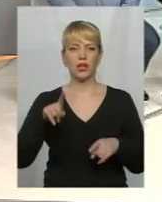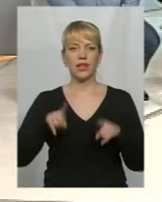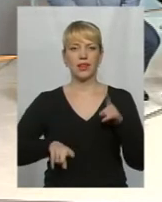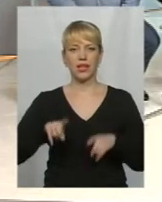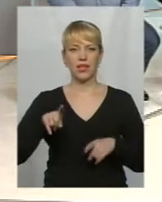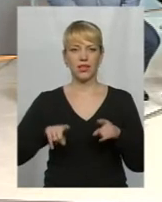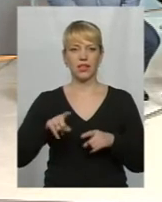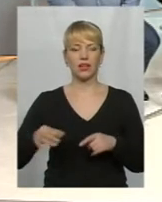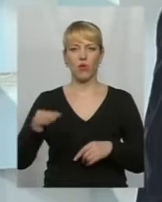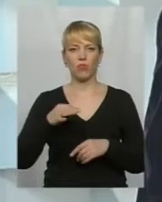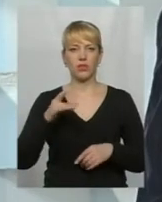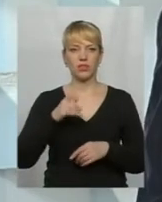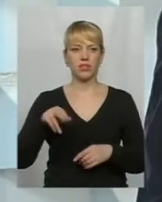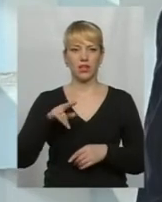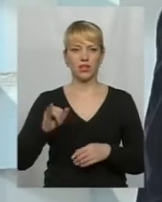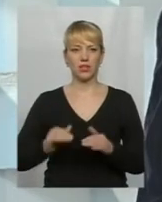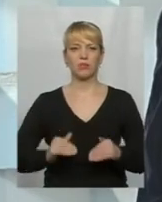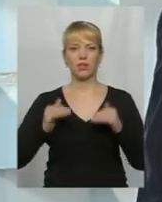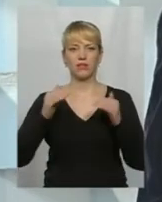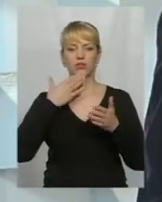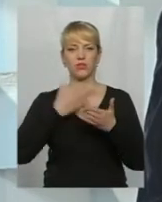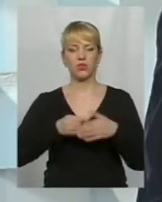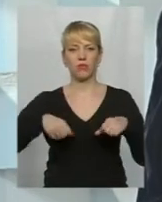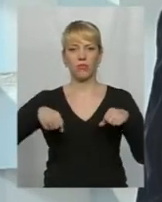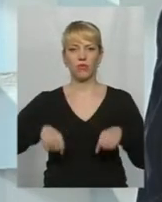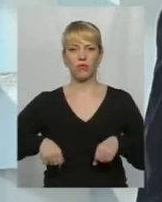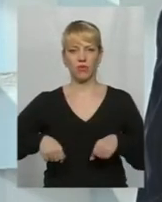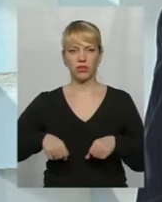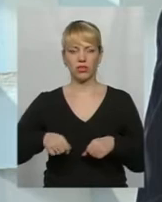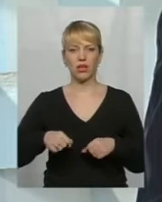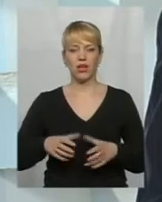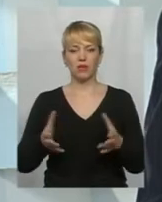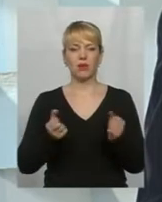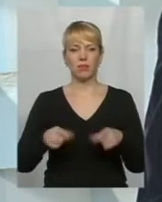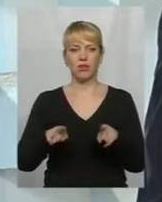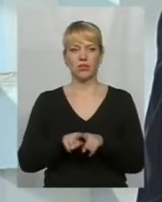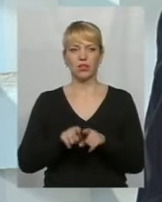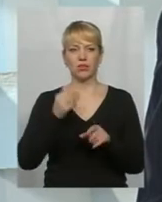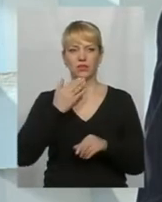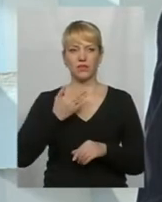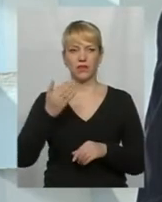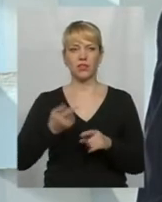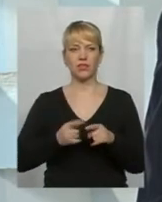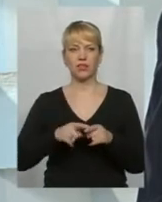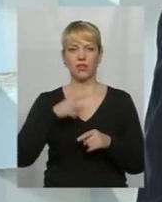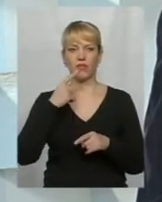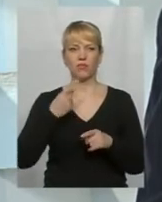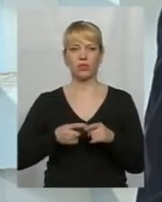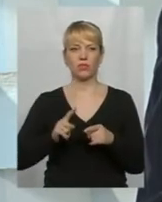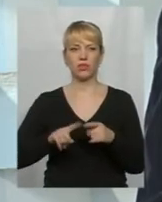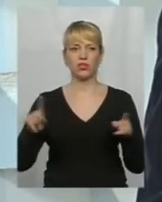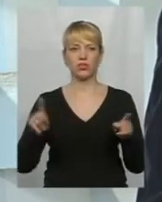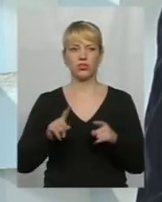обласні ради перевищили свої повноваження, приймаючи такі звернення, це вже зразу говорить про те, що